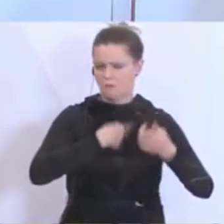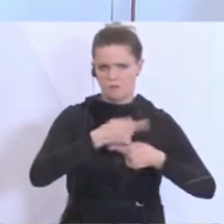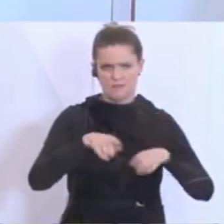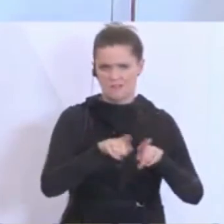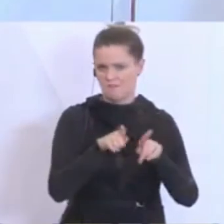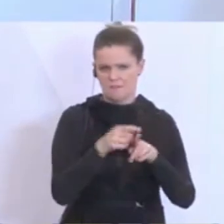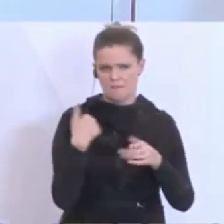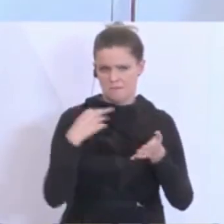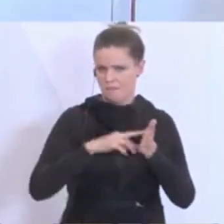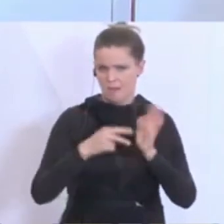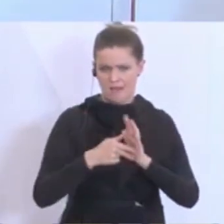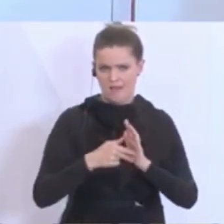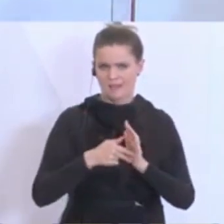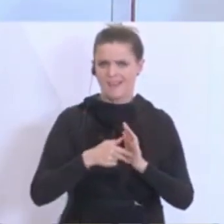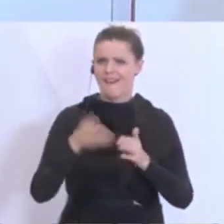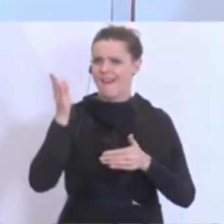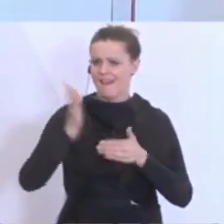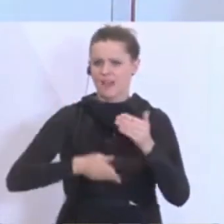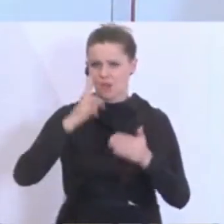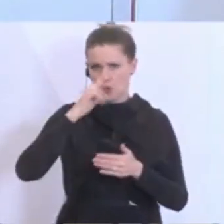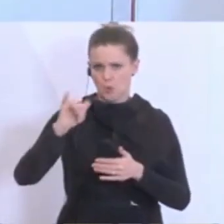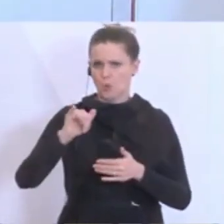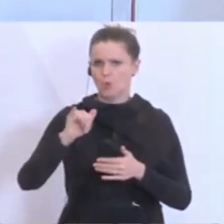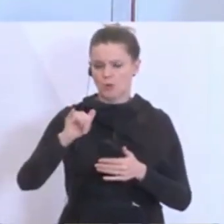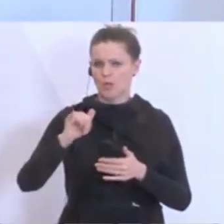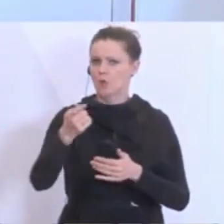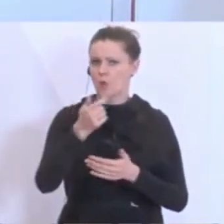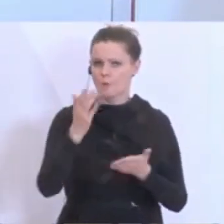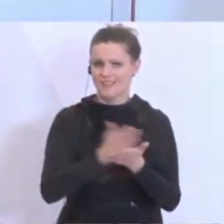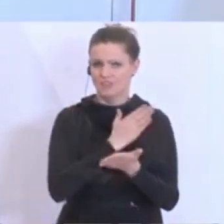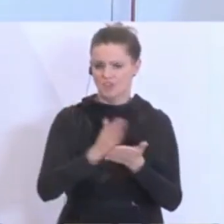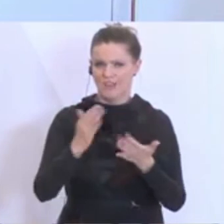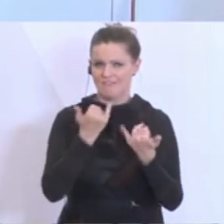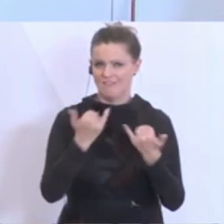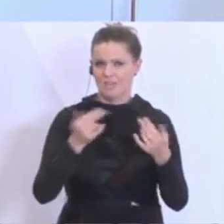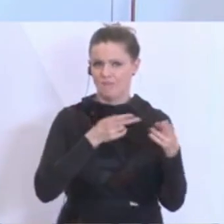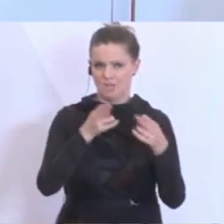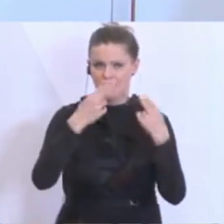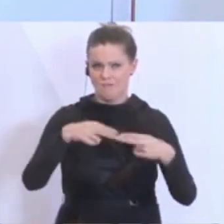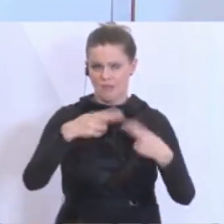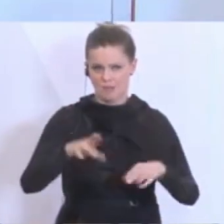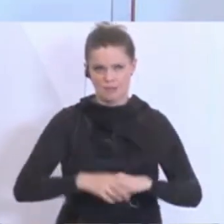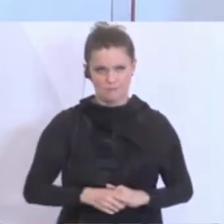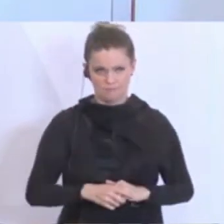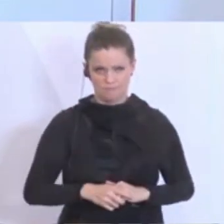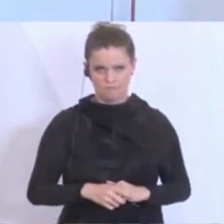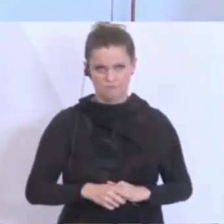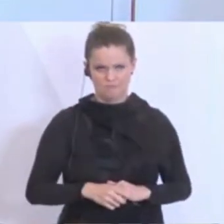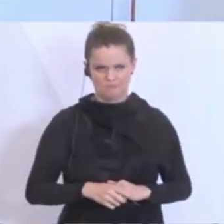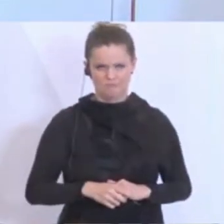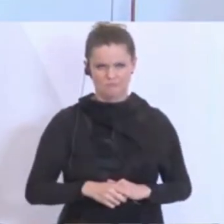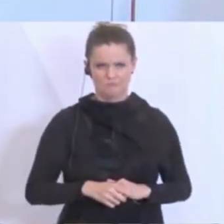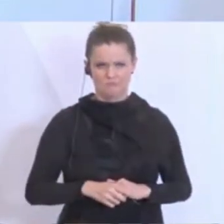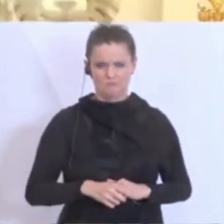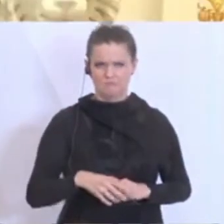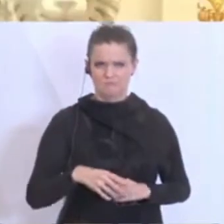geplant. Mitte des Jahres, sprich Ende Juni, werden wir eine Entscheidung, wie der Weg hier geht, fortsetzen. da war ein Punkt Ob die